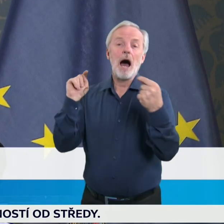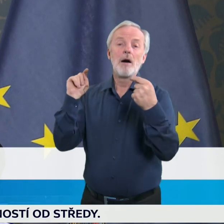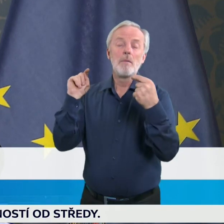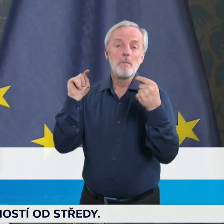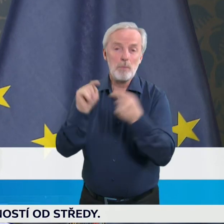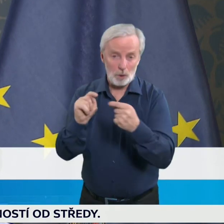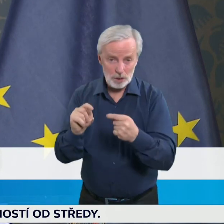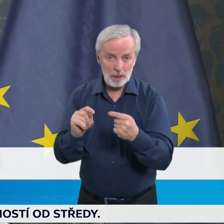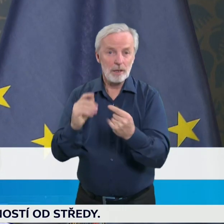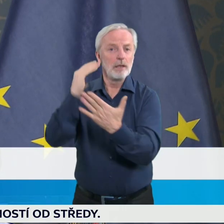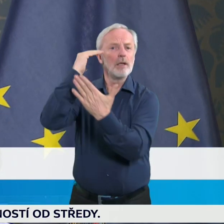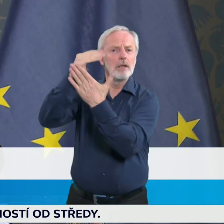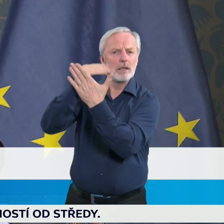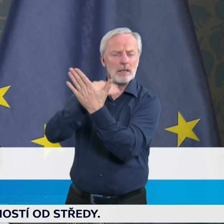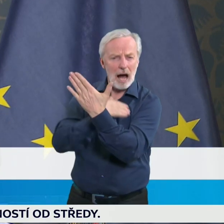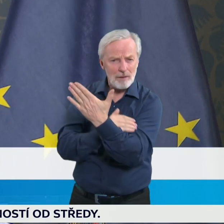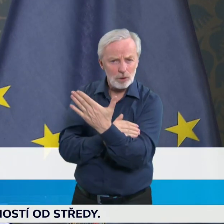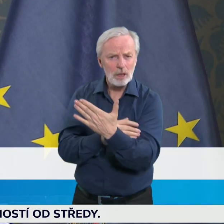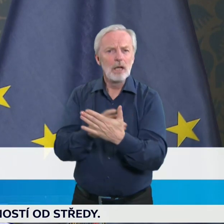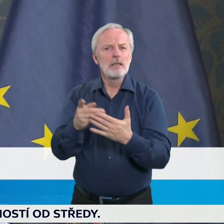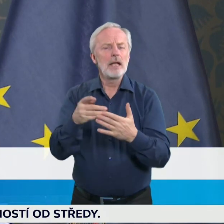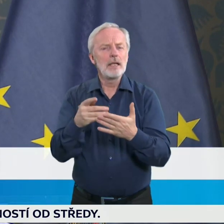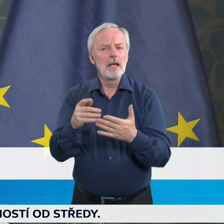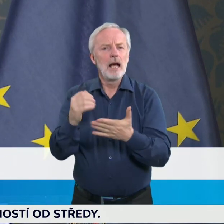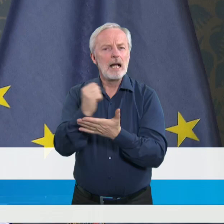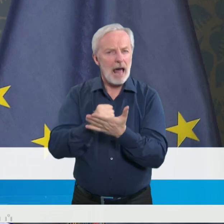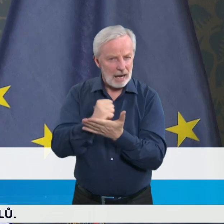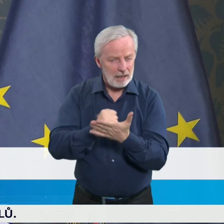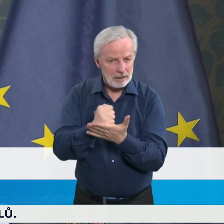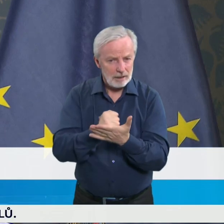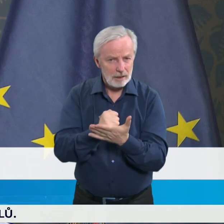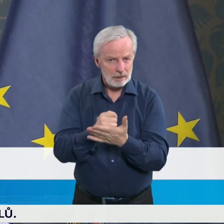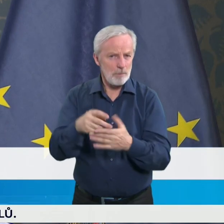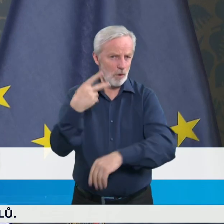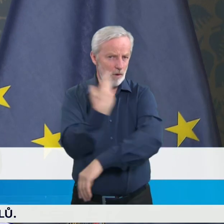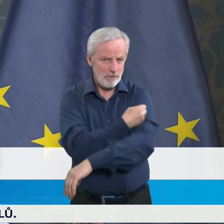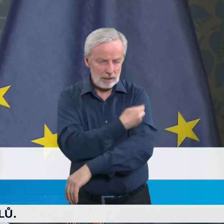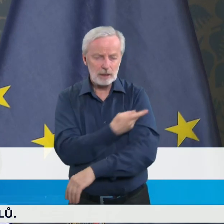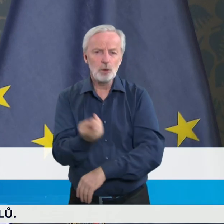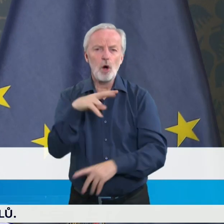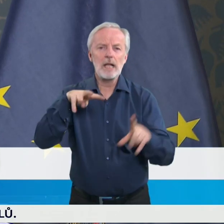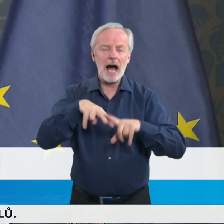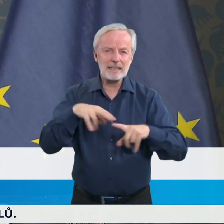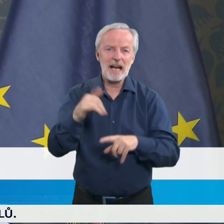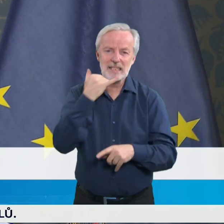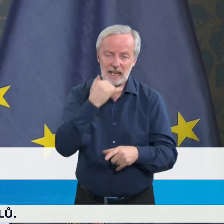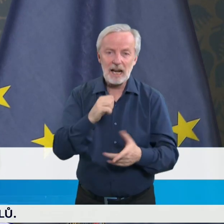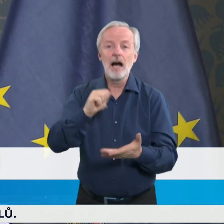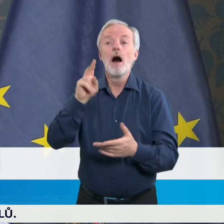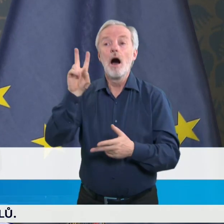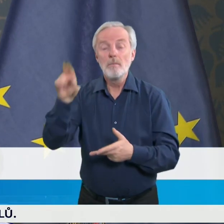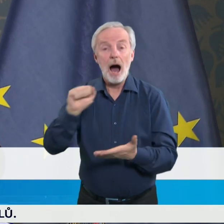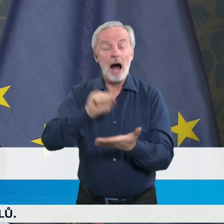léčivém přípravku, čili SPC. A tento lék je, myslím tím vakcinu od AstraZeneca, je zaregistrován pro